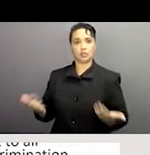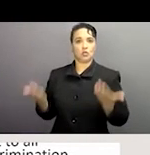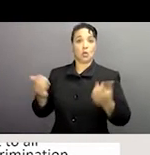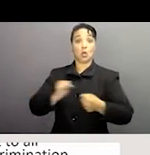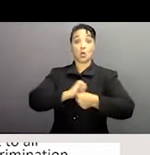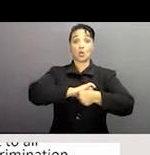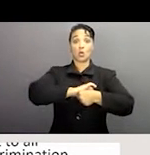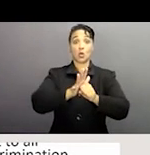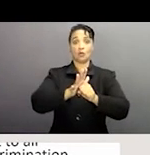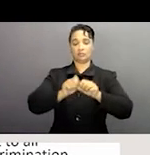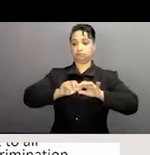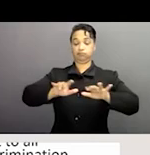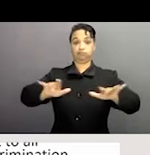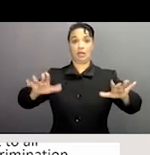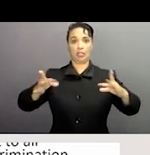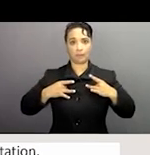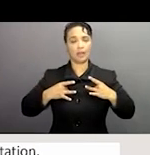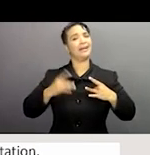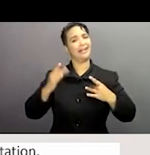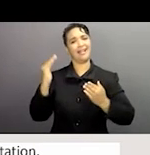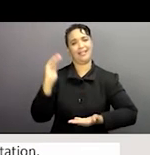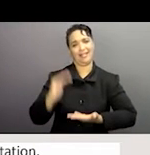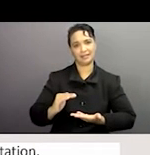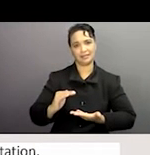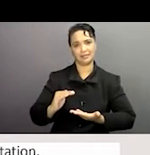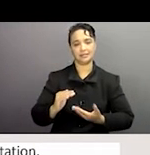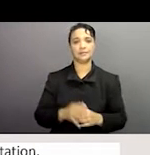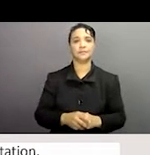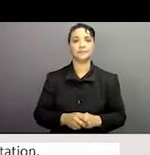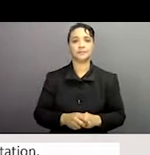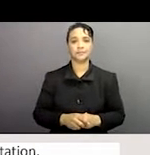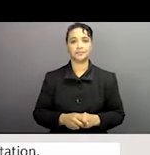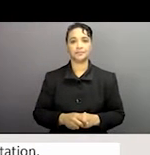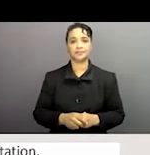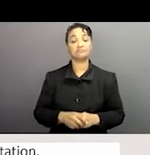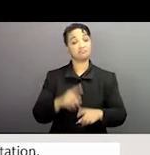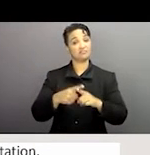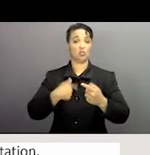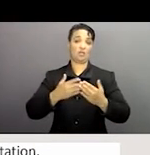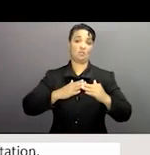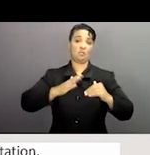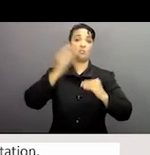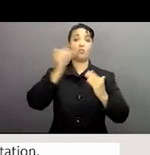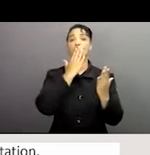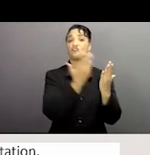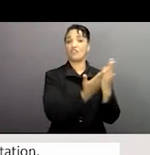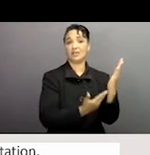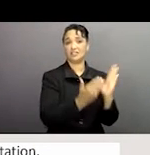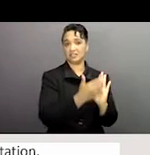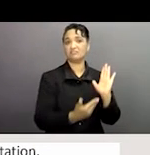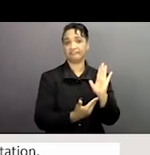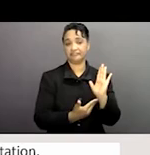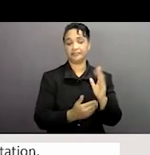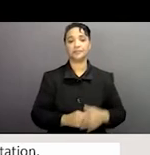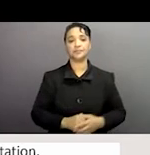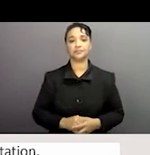réduire aussi l'infection du COVID-19 et nous avons aussi d'autres augmentations d'une manière beaucoup plus